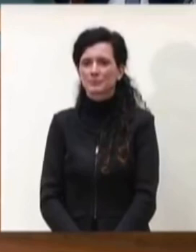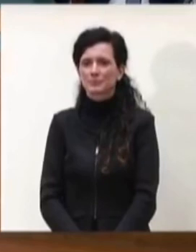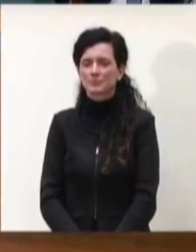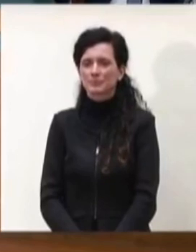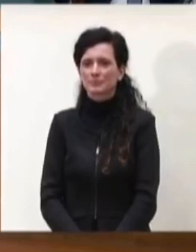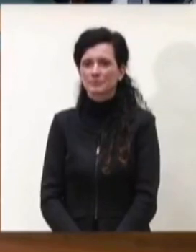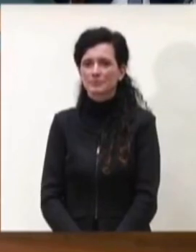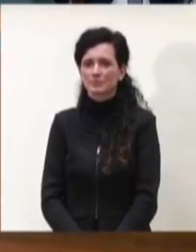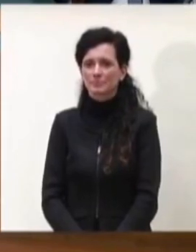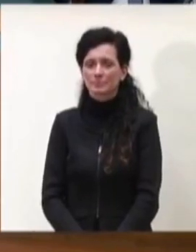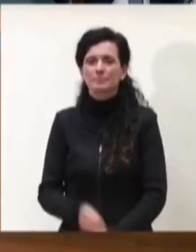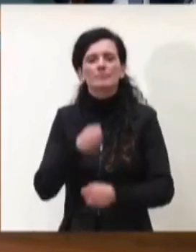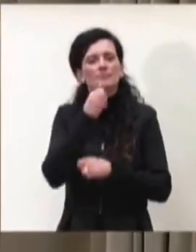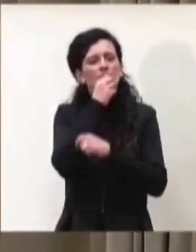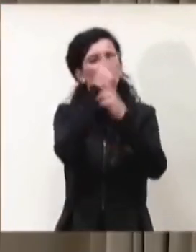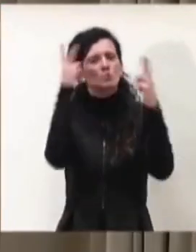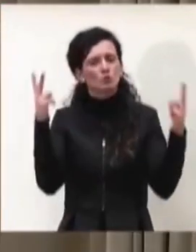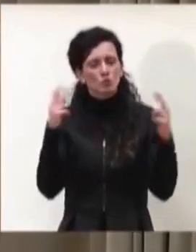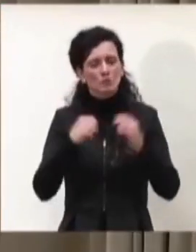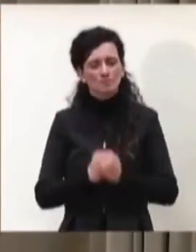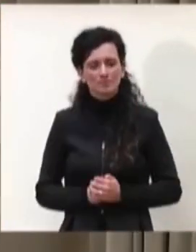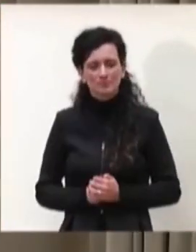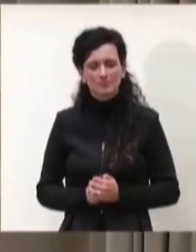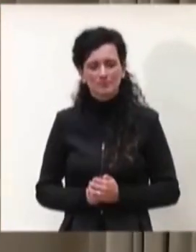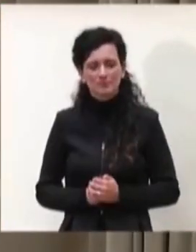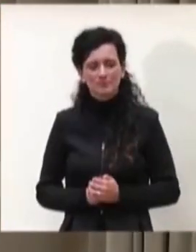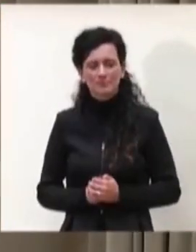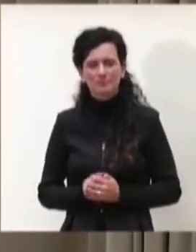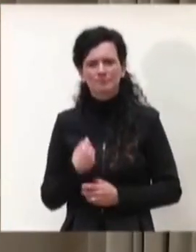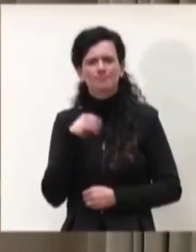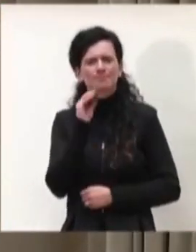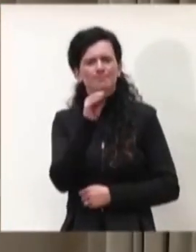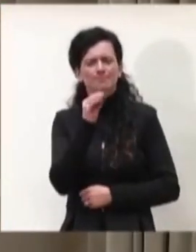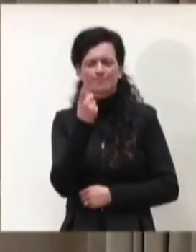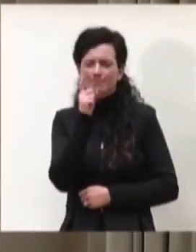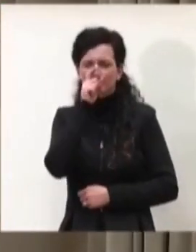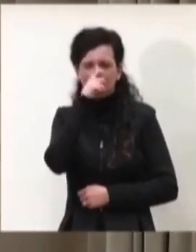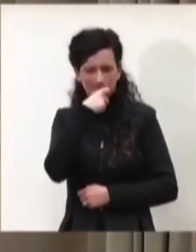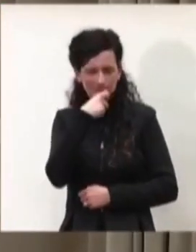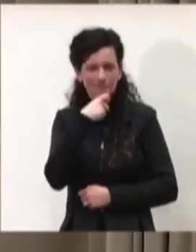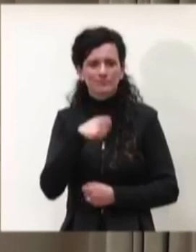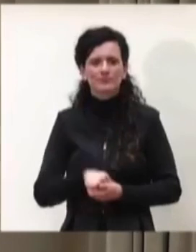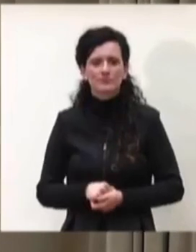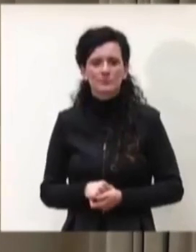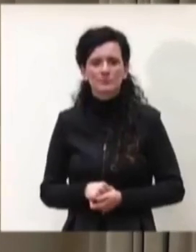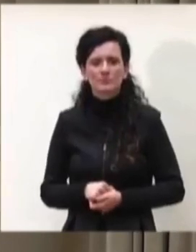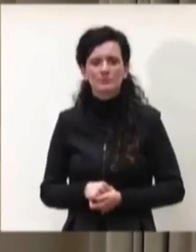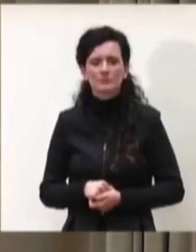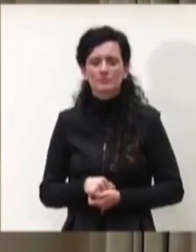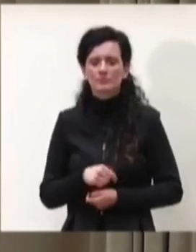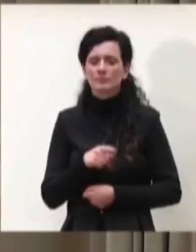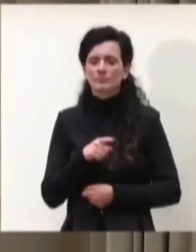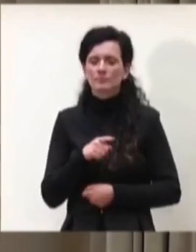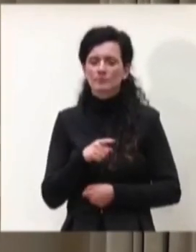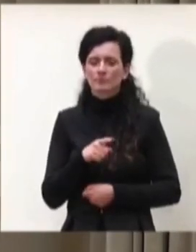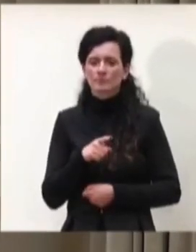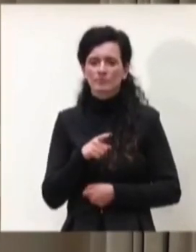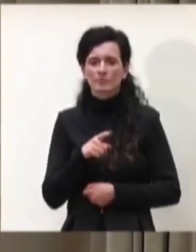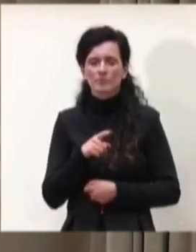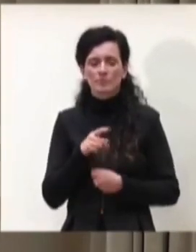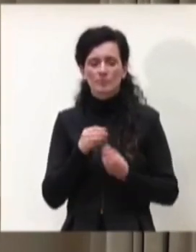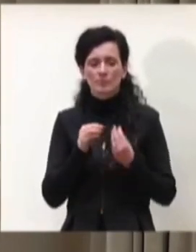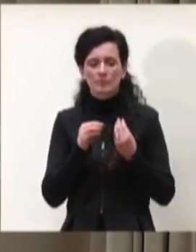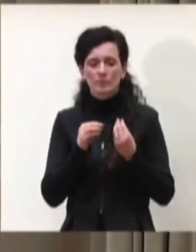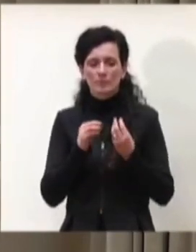buongiorno una curiosità quanto e se incide visto insomma